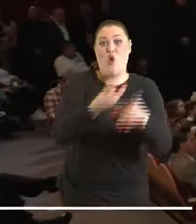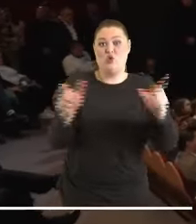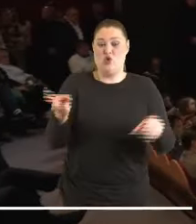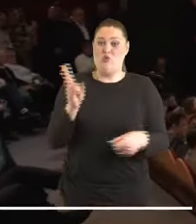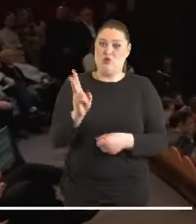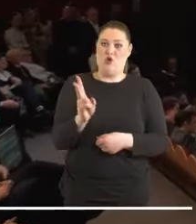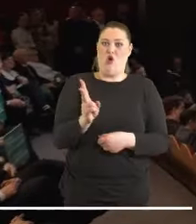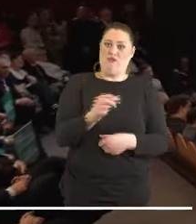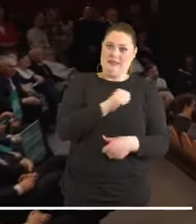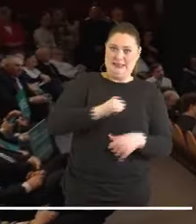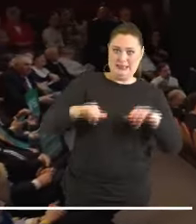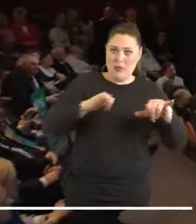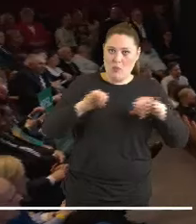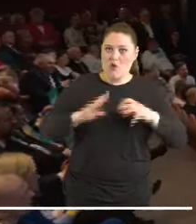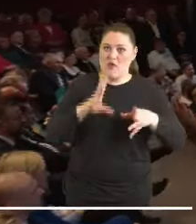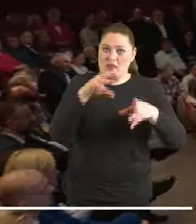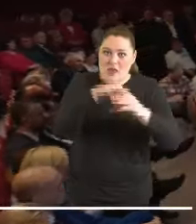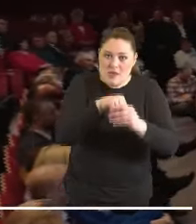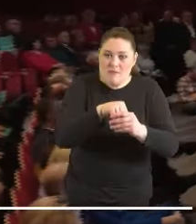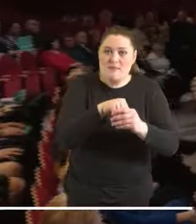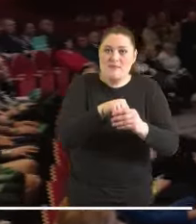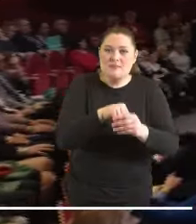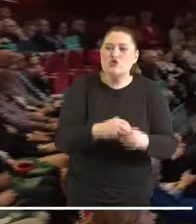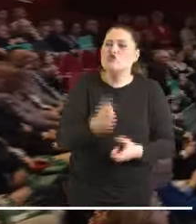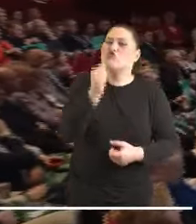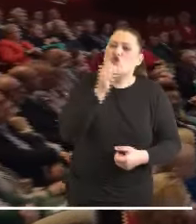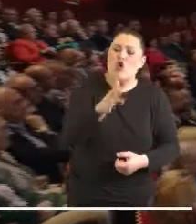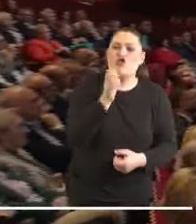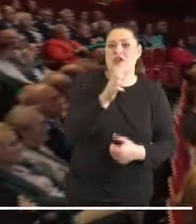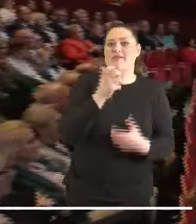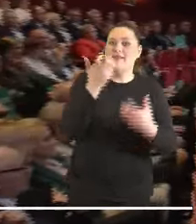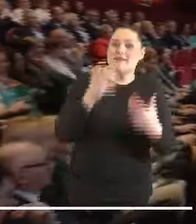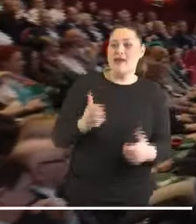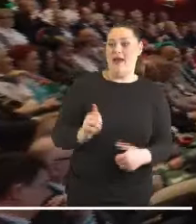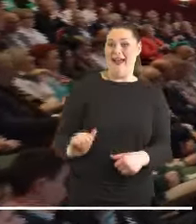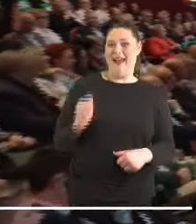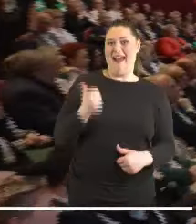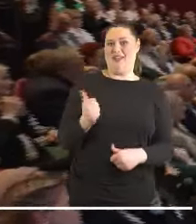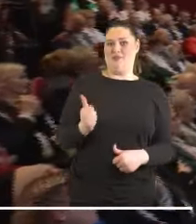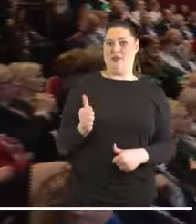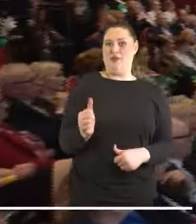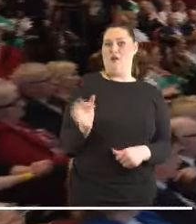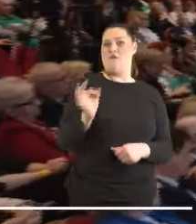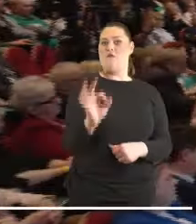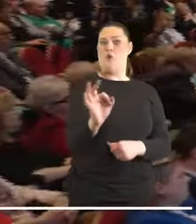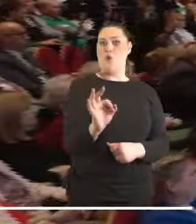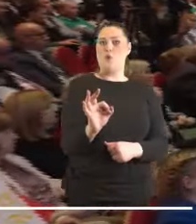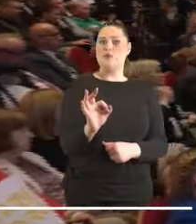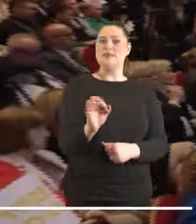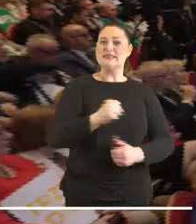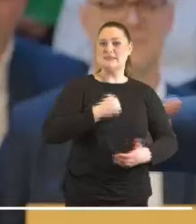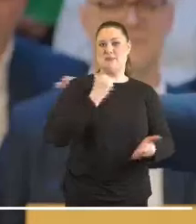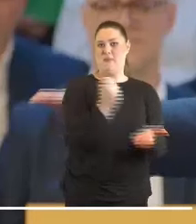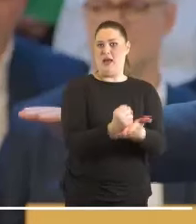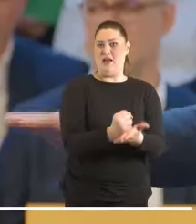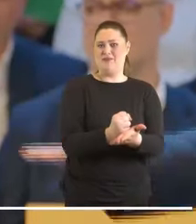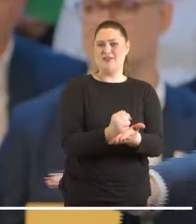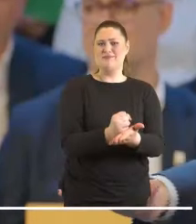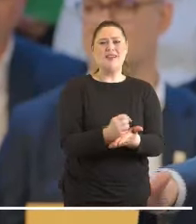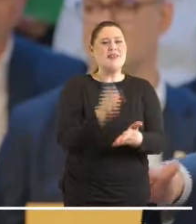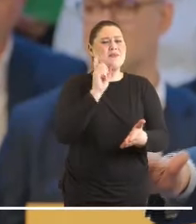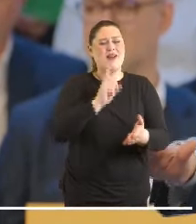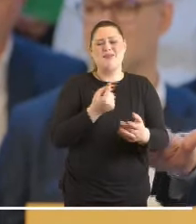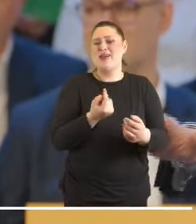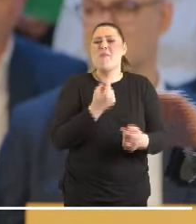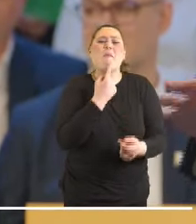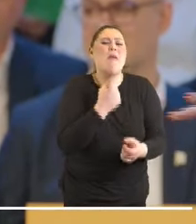oni każdego dnia będą chcieli być specjalistami od waszych codziennych, najmniejszych, najdrobniejszych